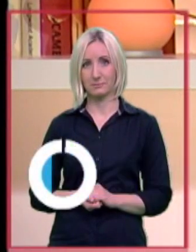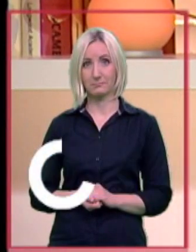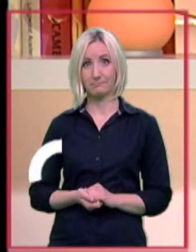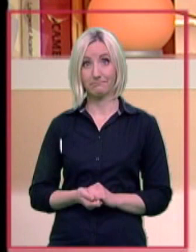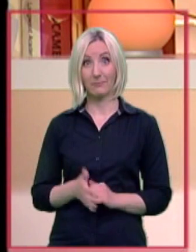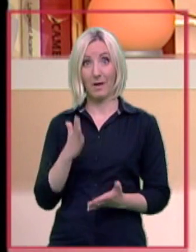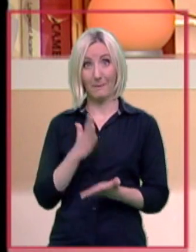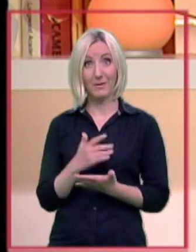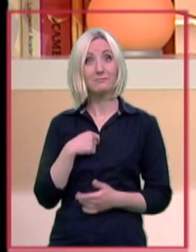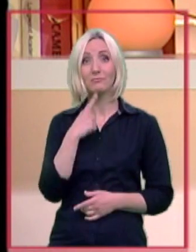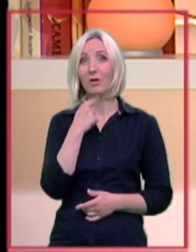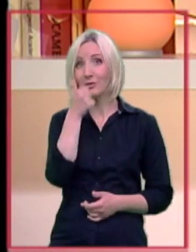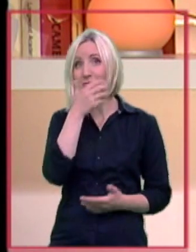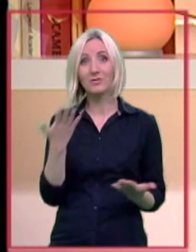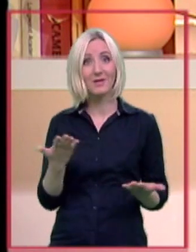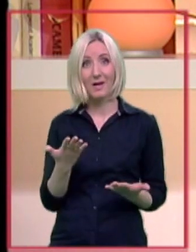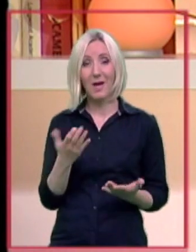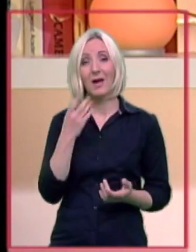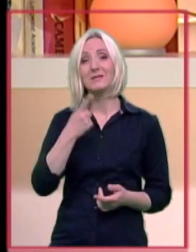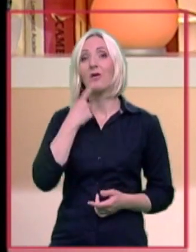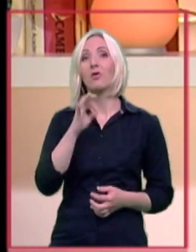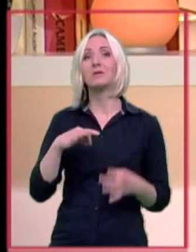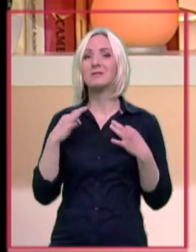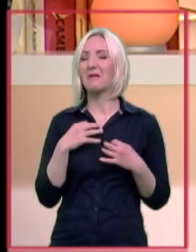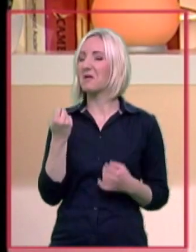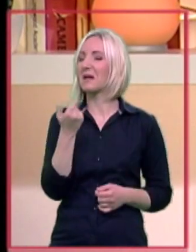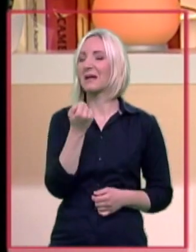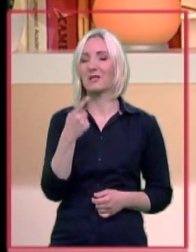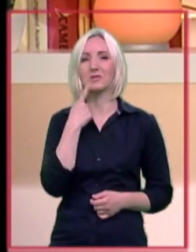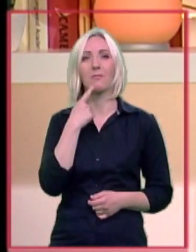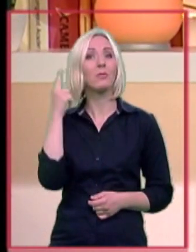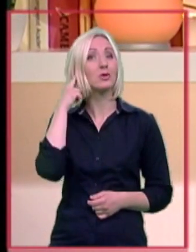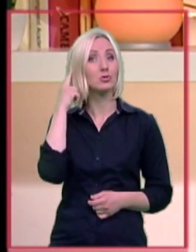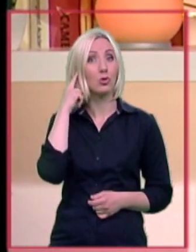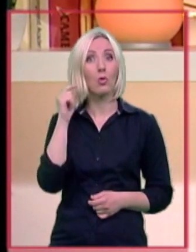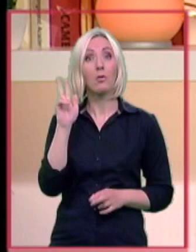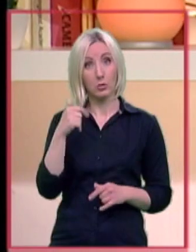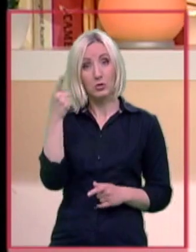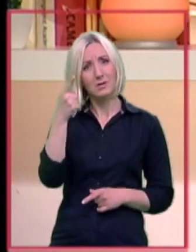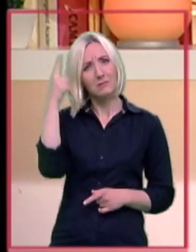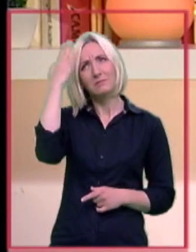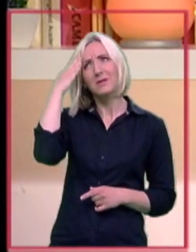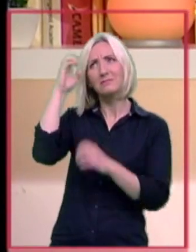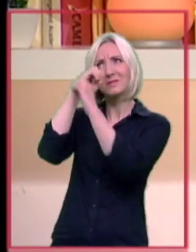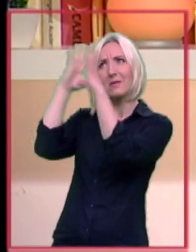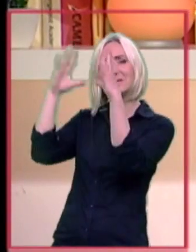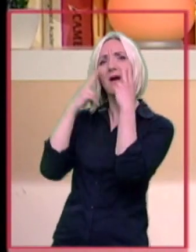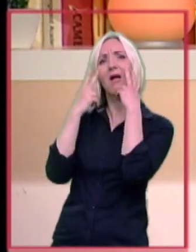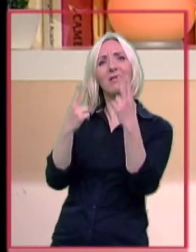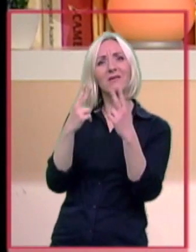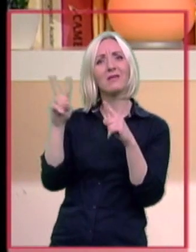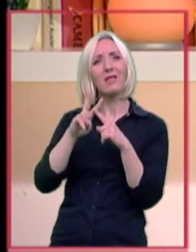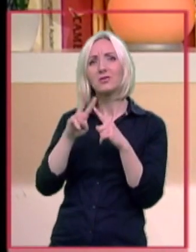Upravo sam rekla da kada se govori o zdravlju, redko se pominje sluh. Možete li da zamislite da gledate televiziju, a da ne čujete